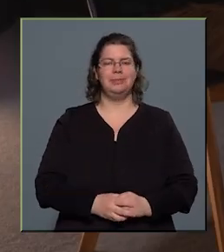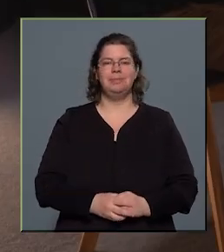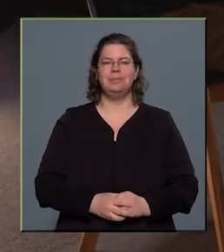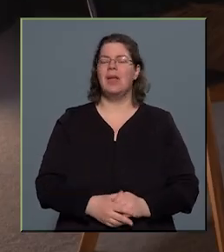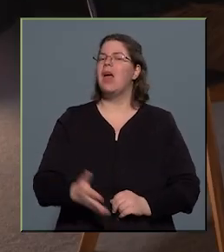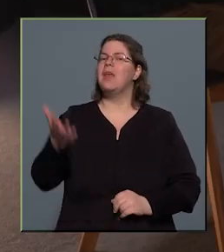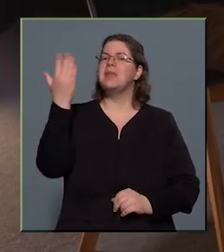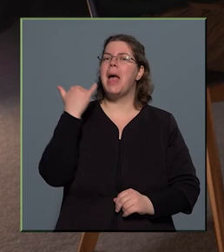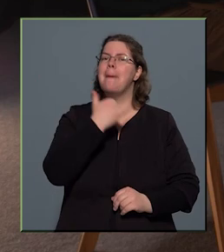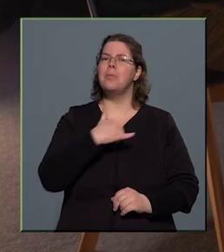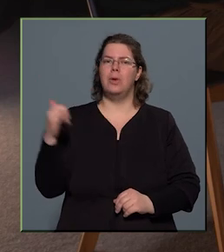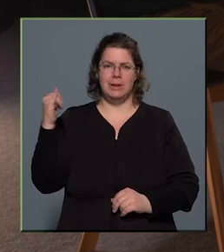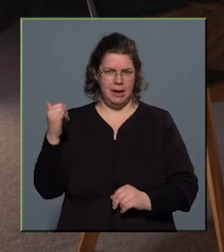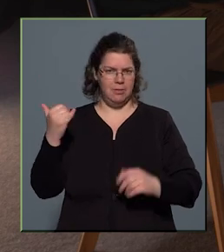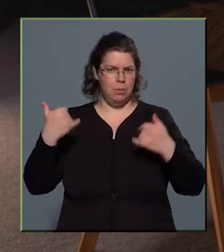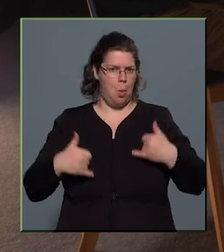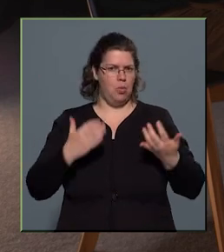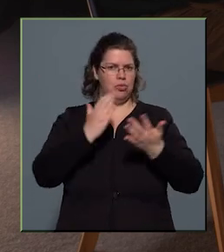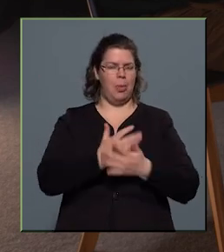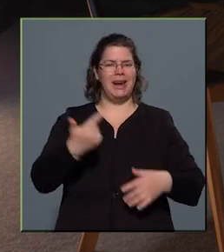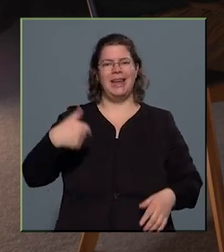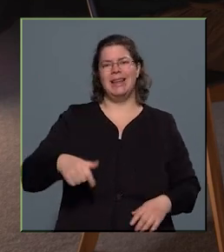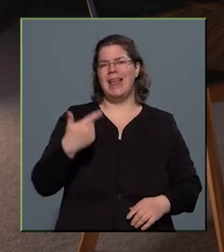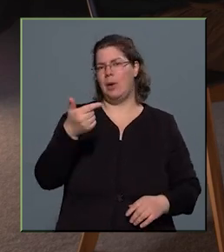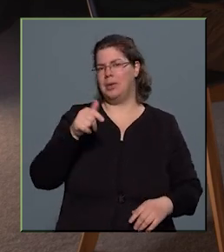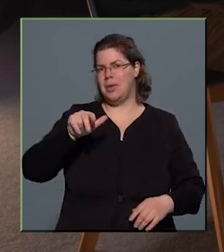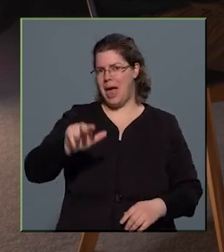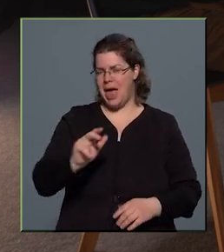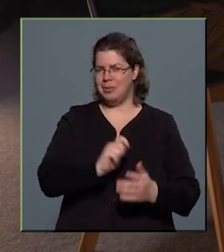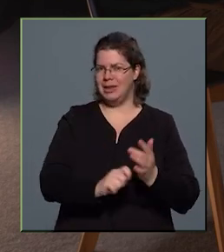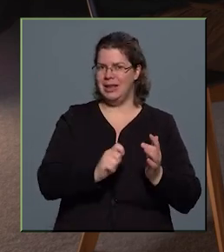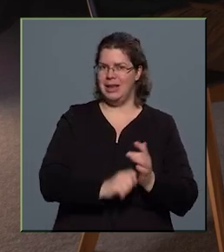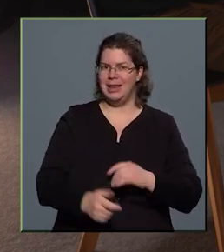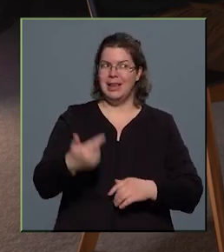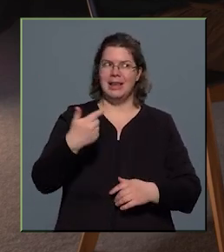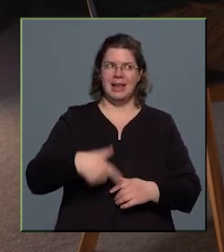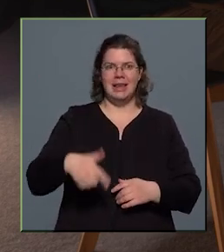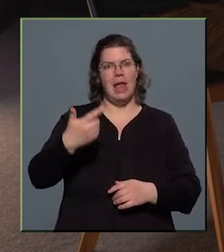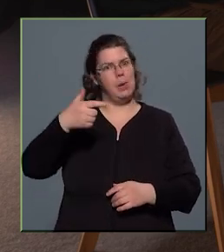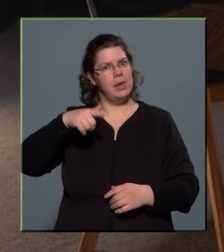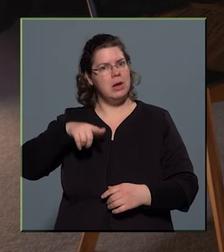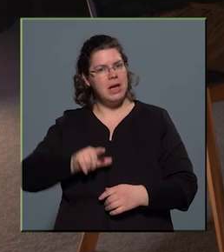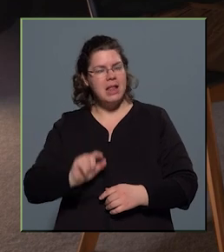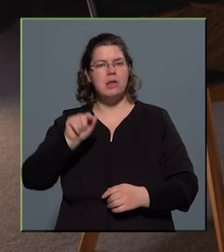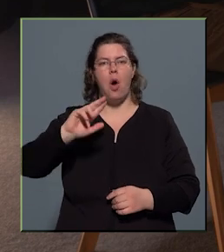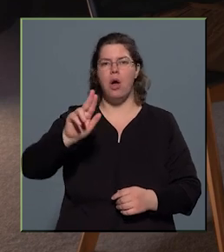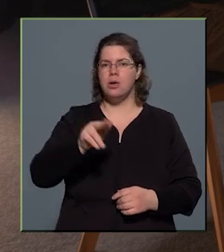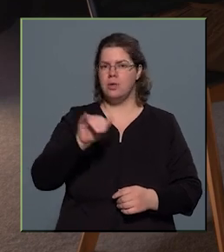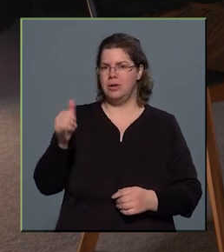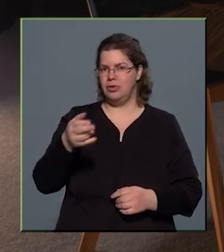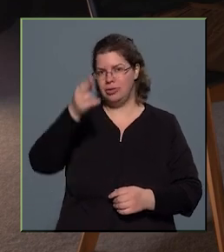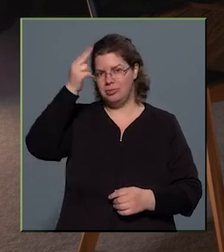elmúlt esztendő, ugye most már 2023-at írunk, tehát 2022 arról is volt